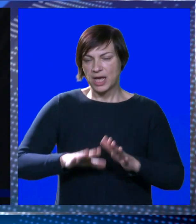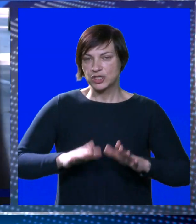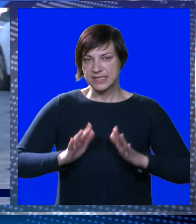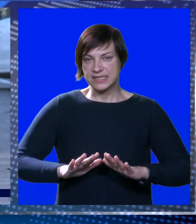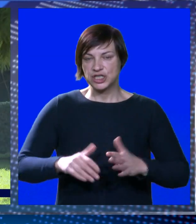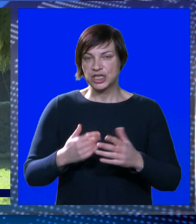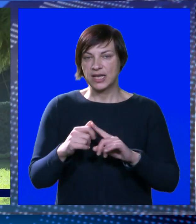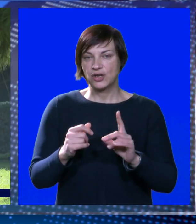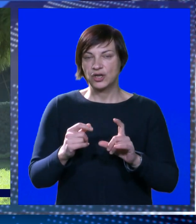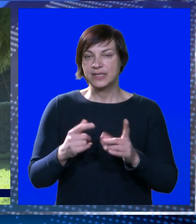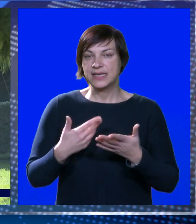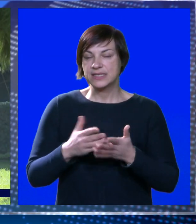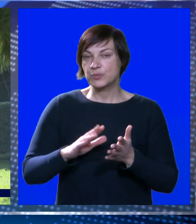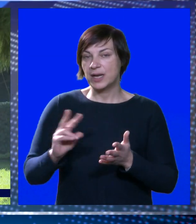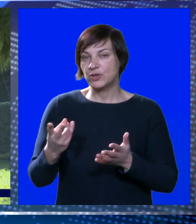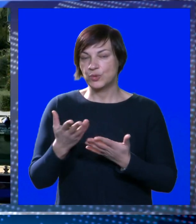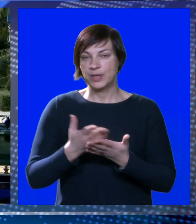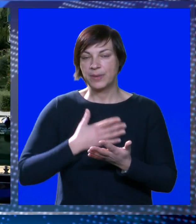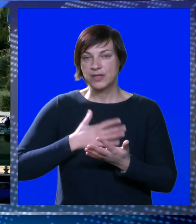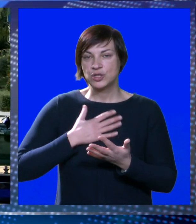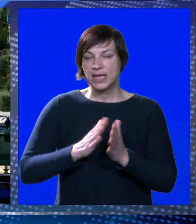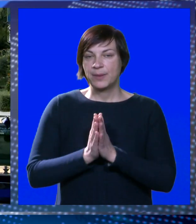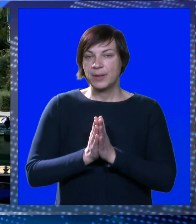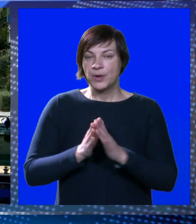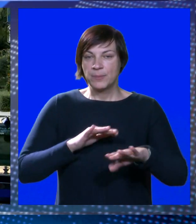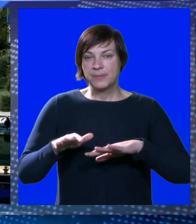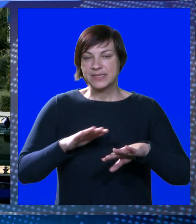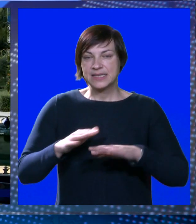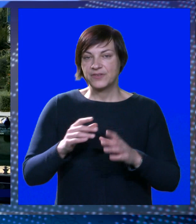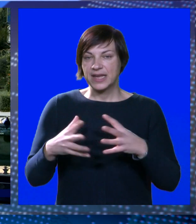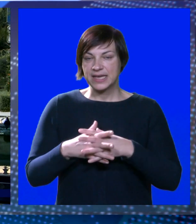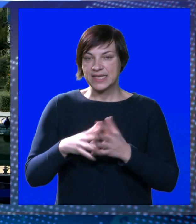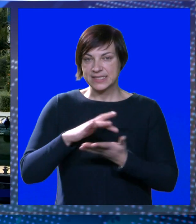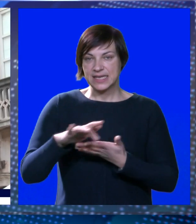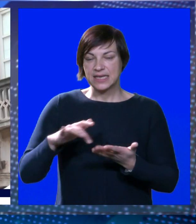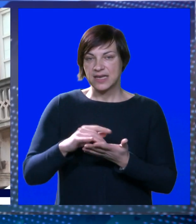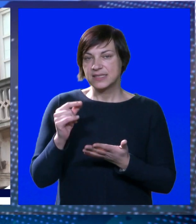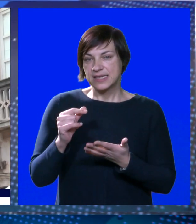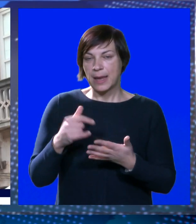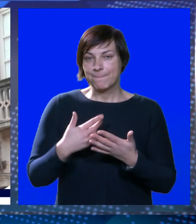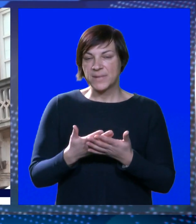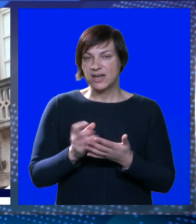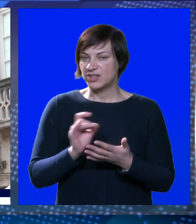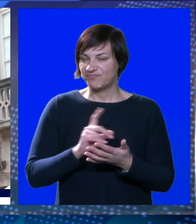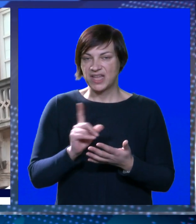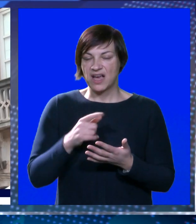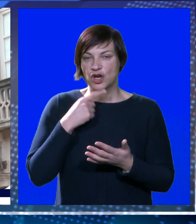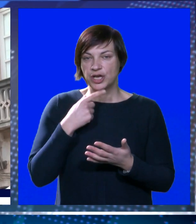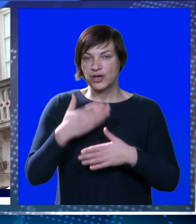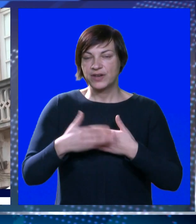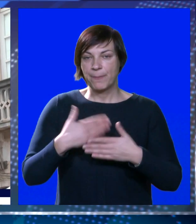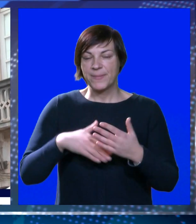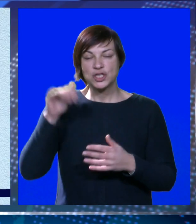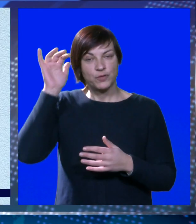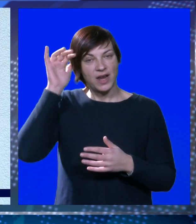se stišala. Kotari su ponovno pali u drugi plan u željama i molbama stanovnika pojedinih gradskih naselja, malo se ili skoro nikako ne govori